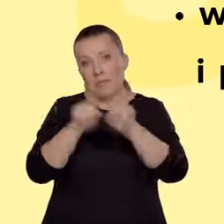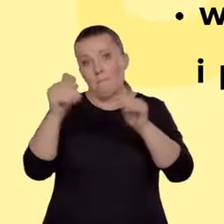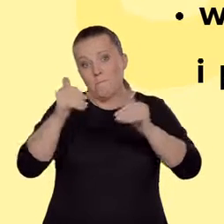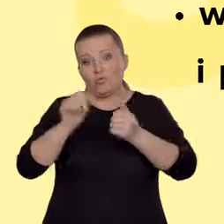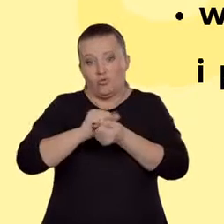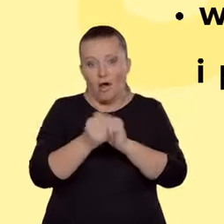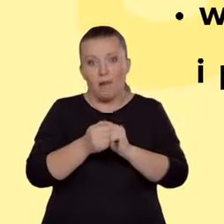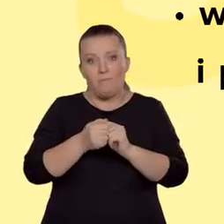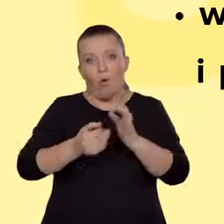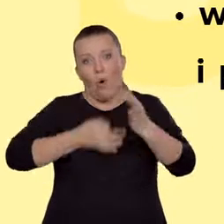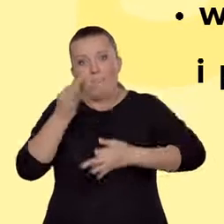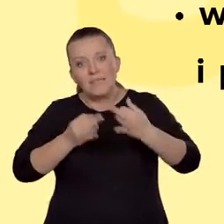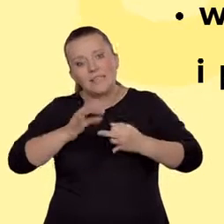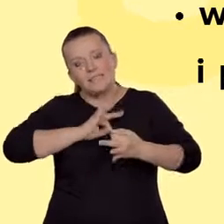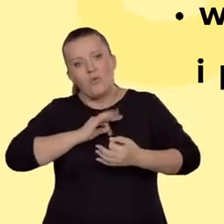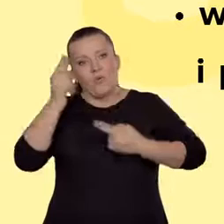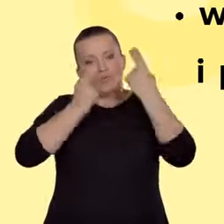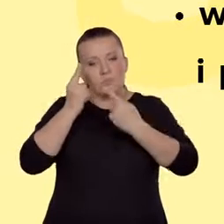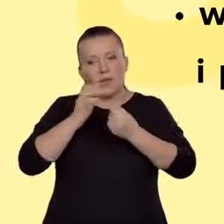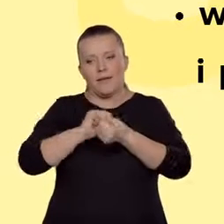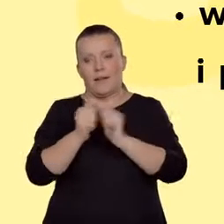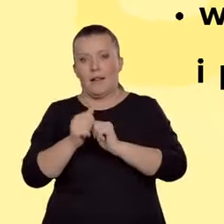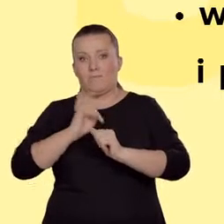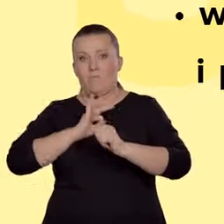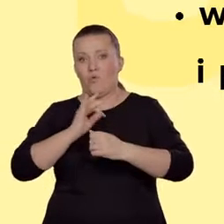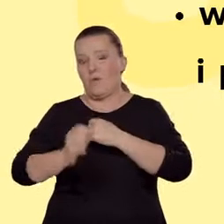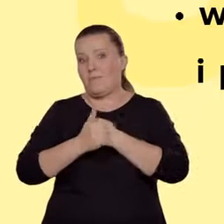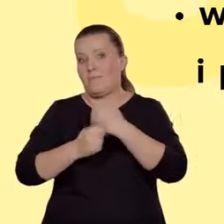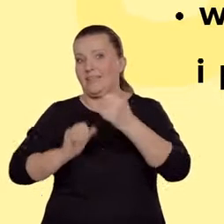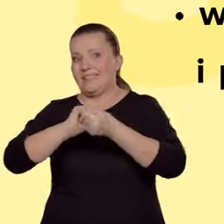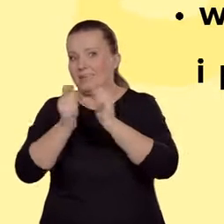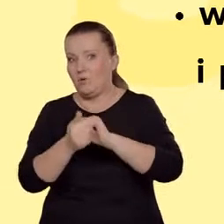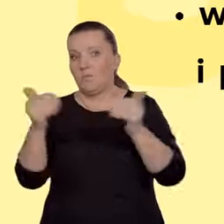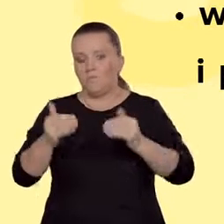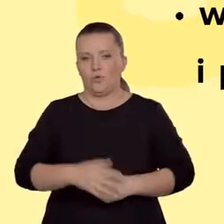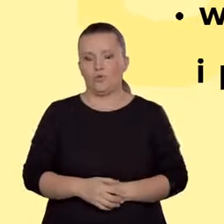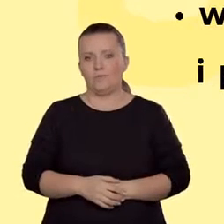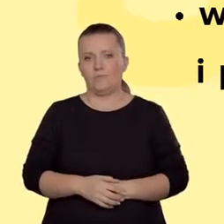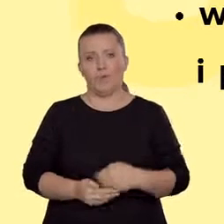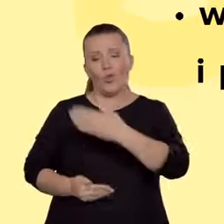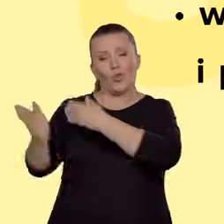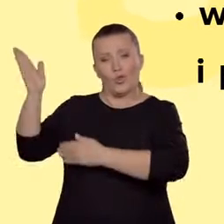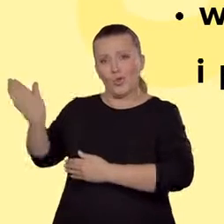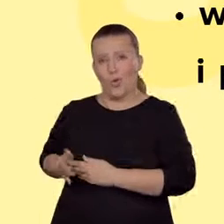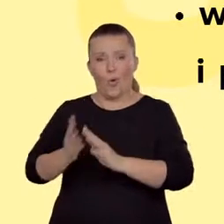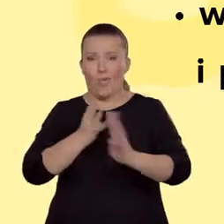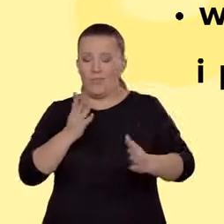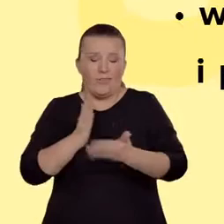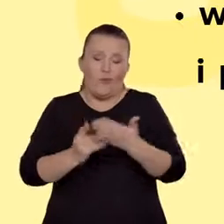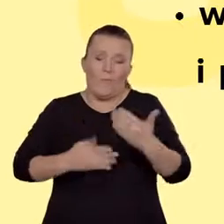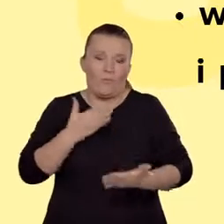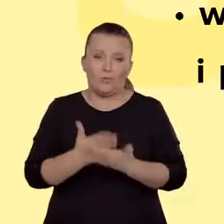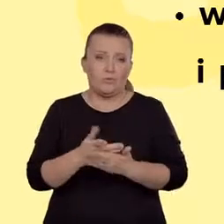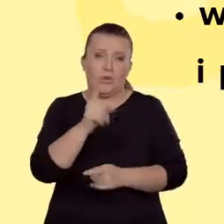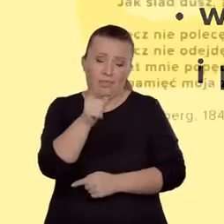albo zmienić propozycję interpretacji. Oczywiście ta kolejność pracy to tylko propozycja. Przygotowanie do pisania może